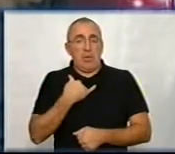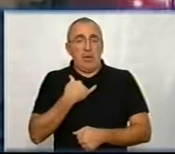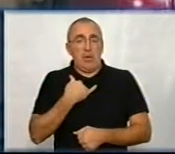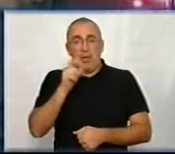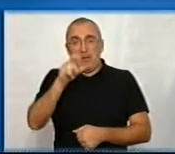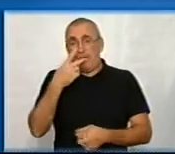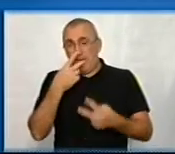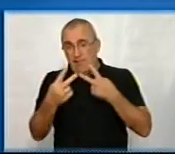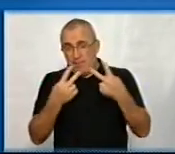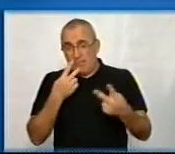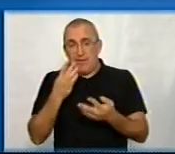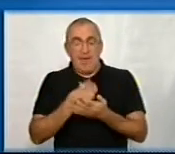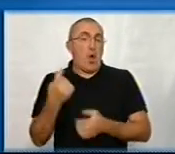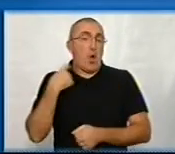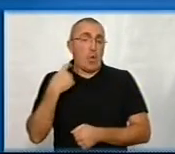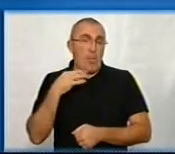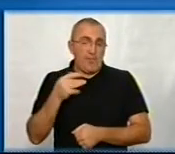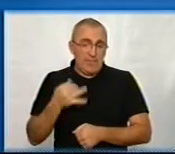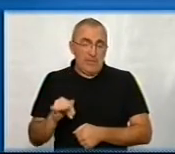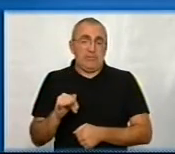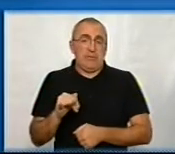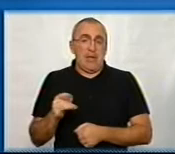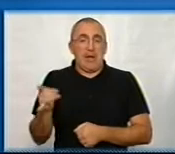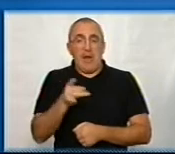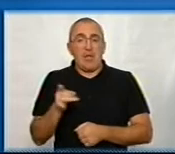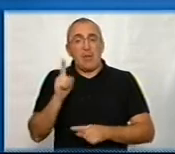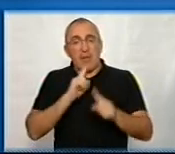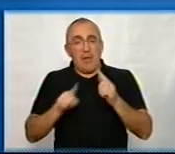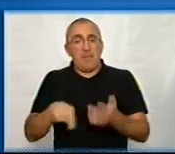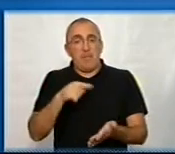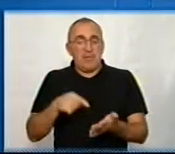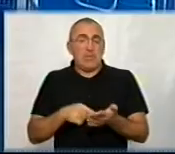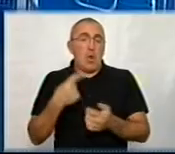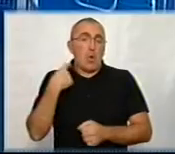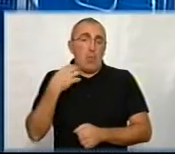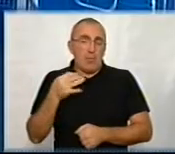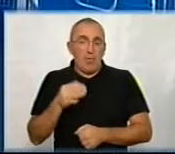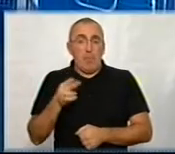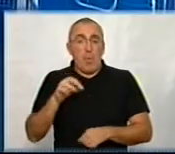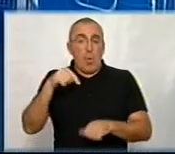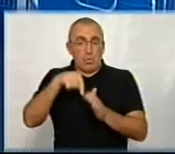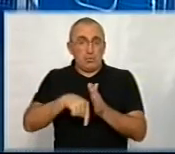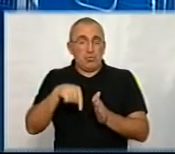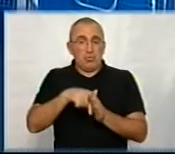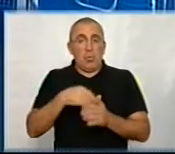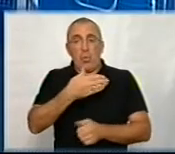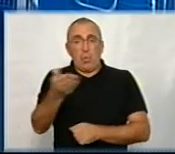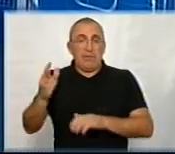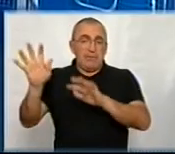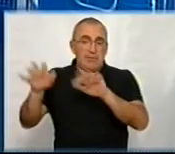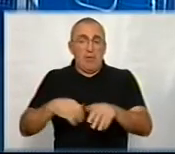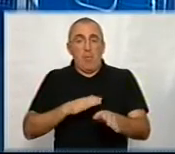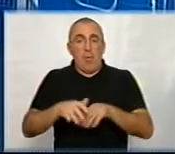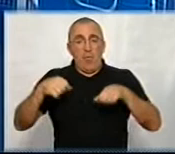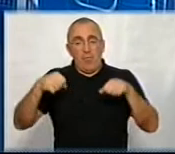телеглядачі ж у нас є з Кропивницького, це питання тих самих районних рад у місті Кропивницькому, які, по суті, вони, їх заберуть останні